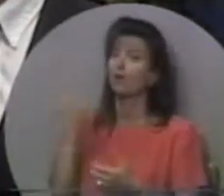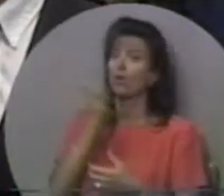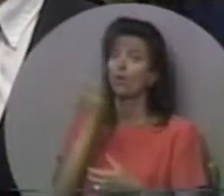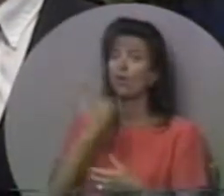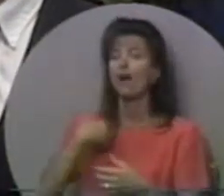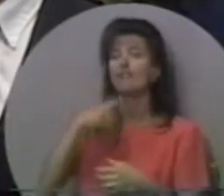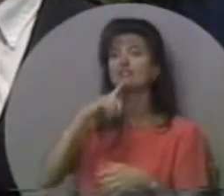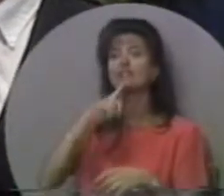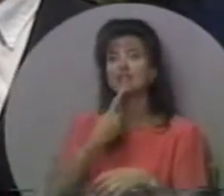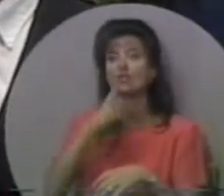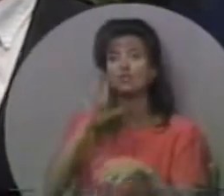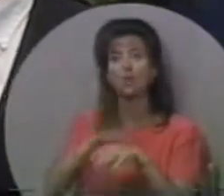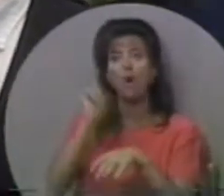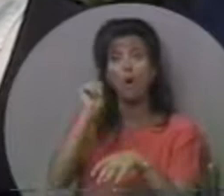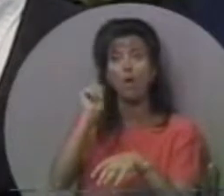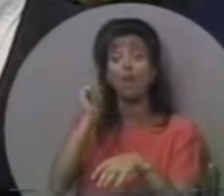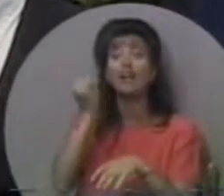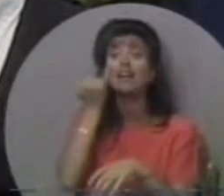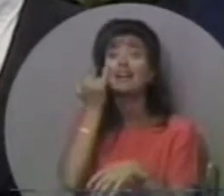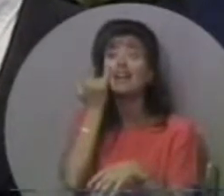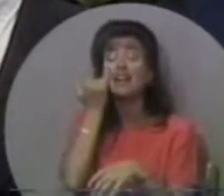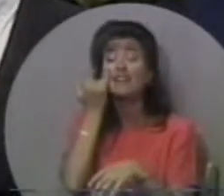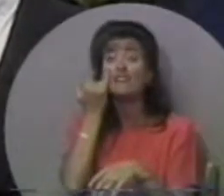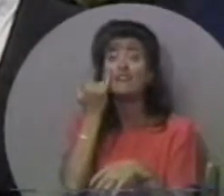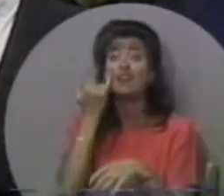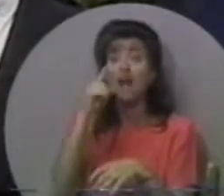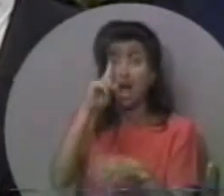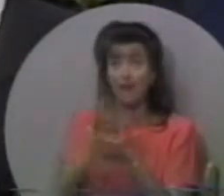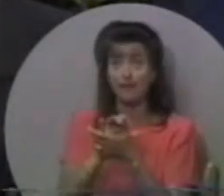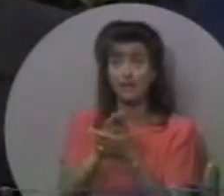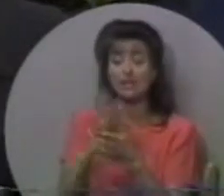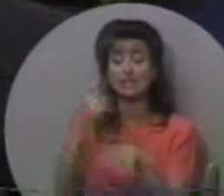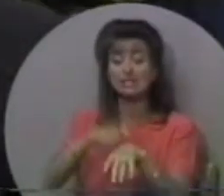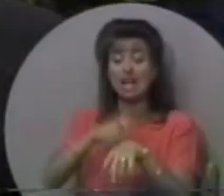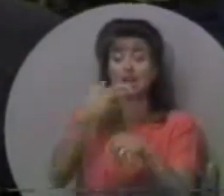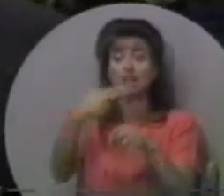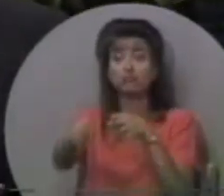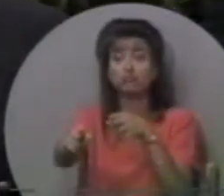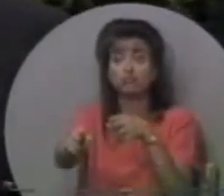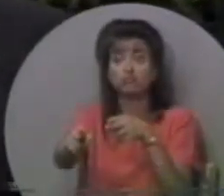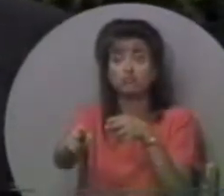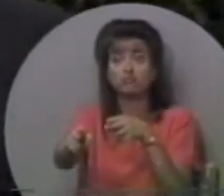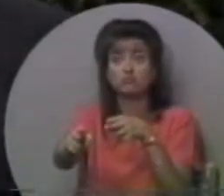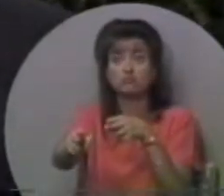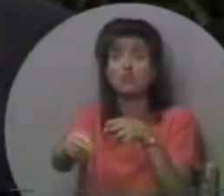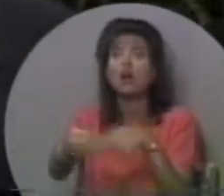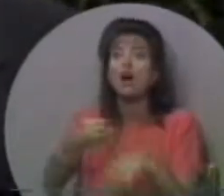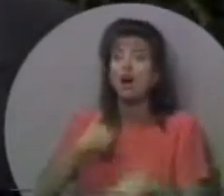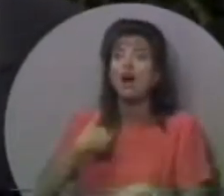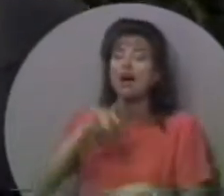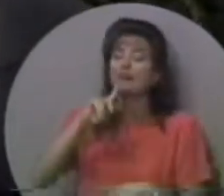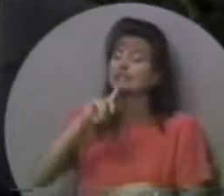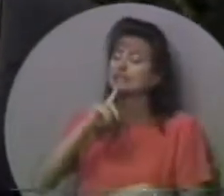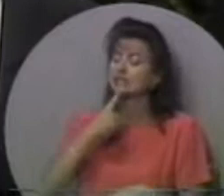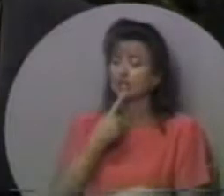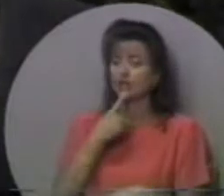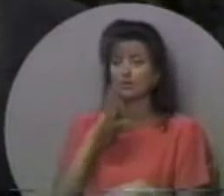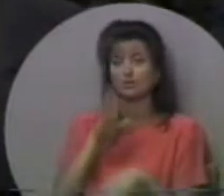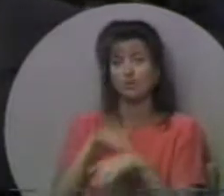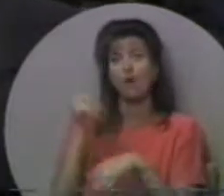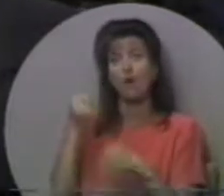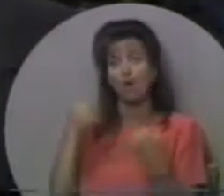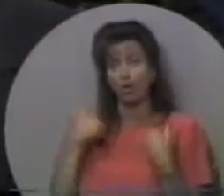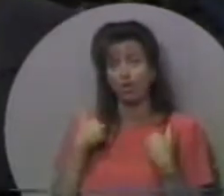поклик. Якщо я вірю в те, що час є короткий, я маю дуже